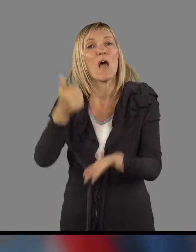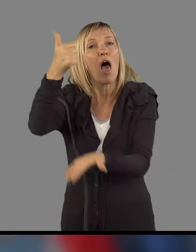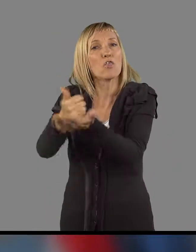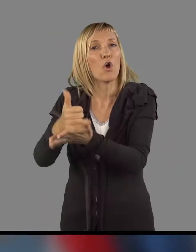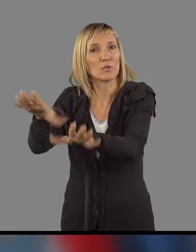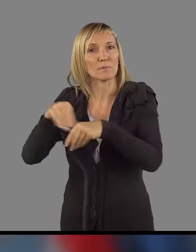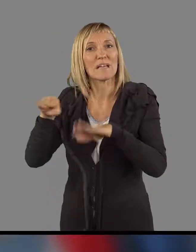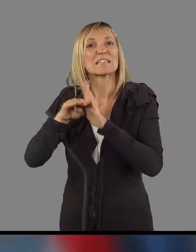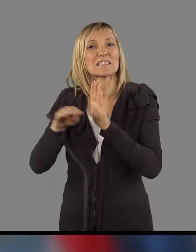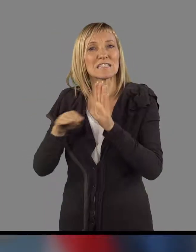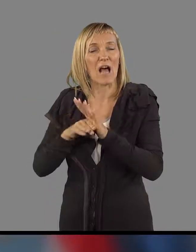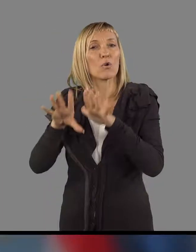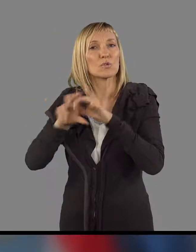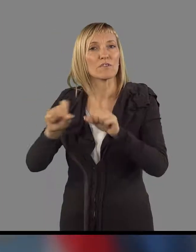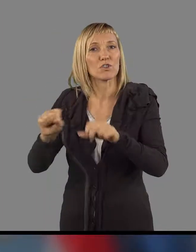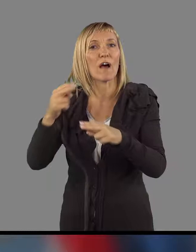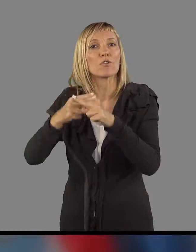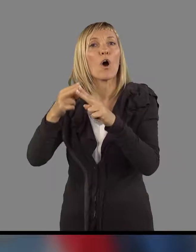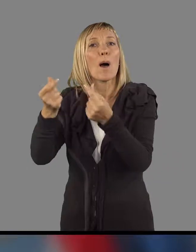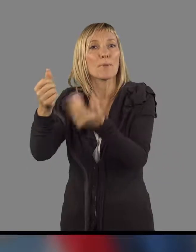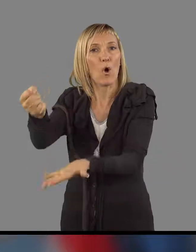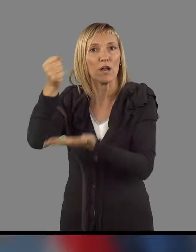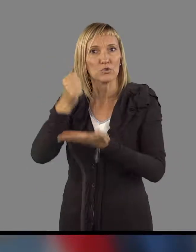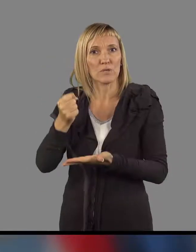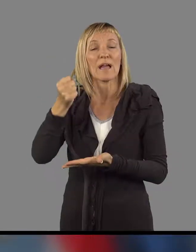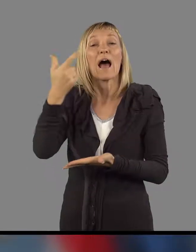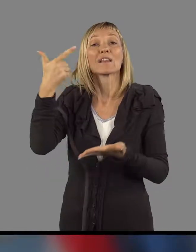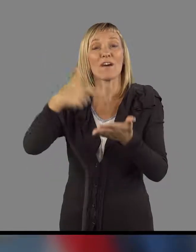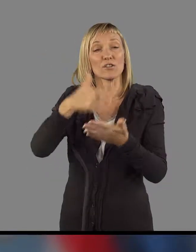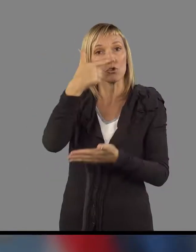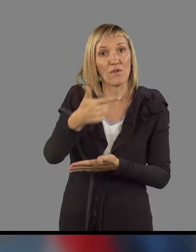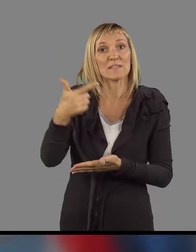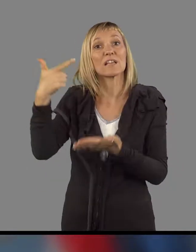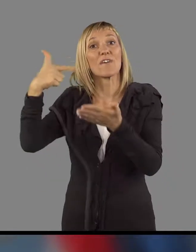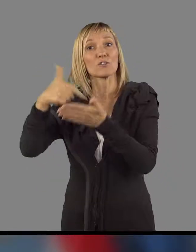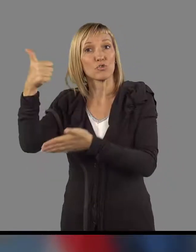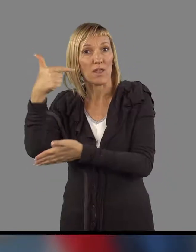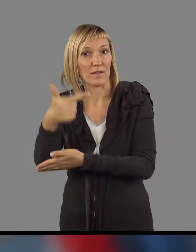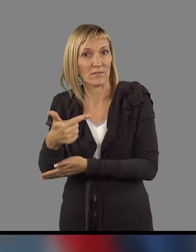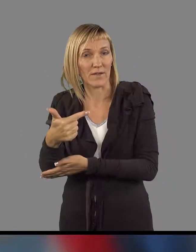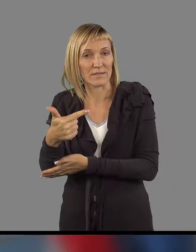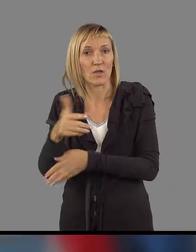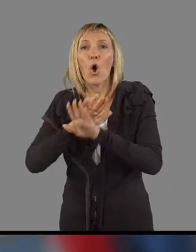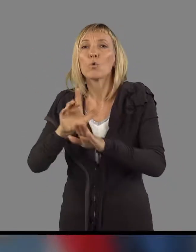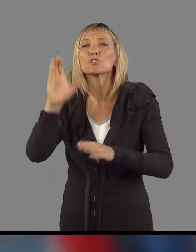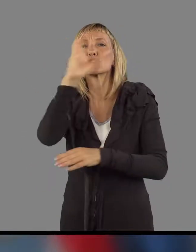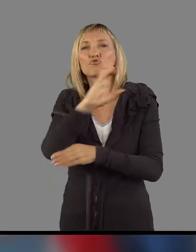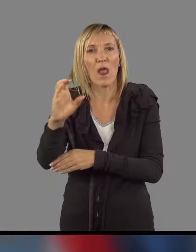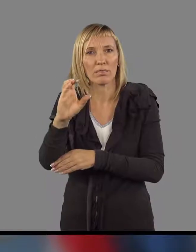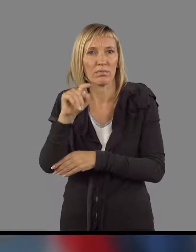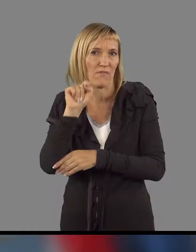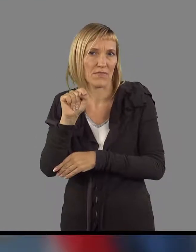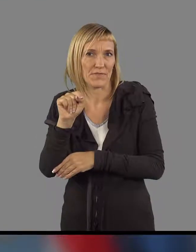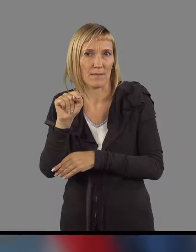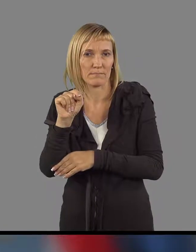glasno sprijeti zakon izvrševanju proračunov 2021. 2021, torej vsi členi v